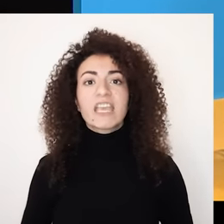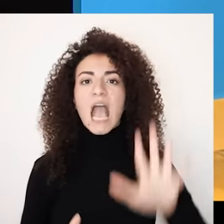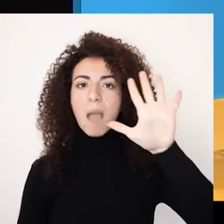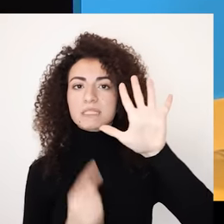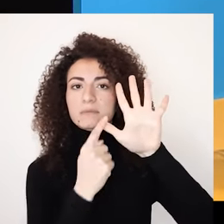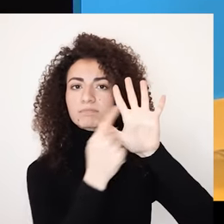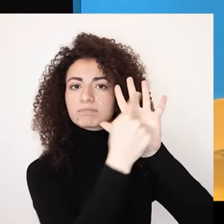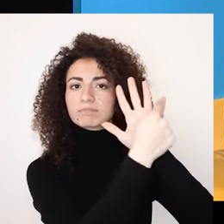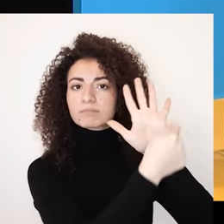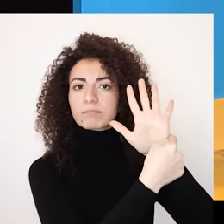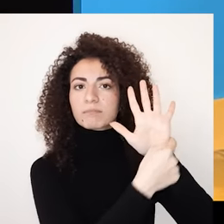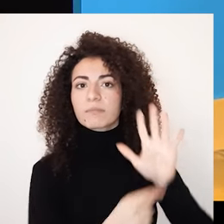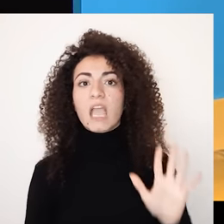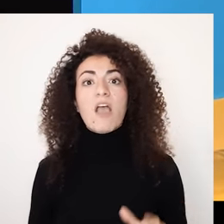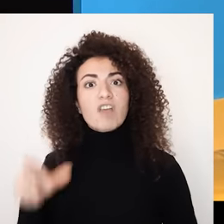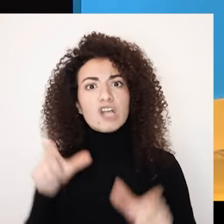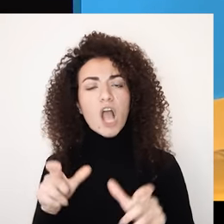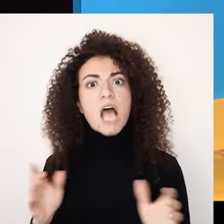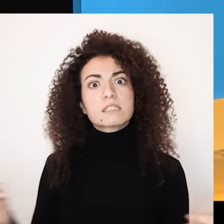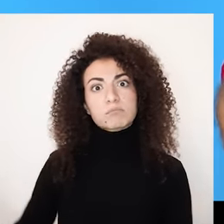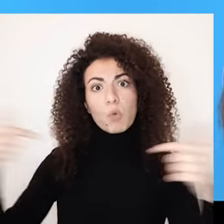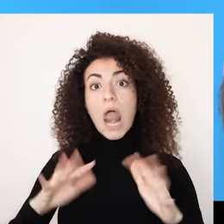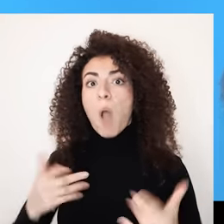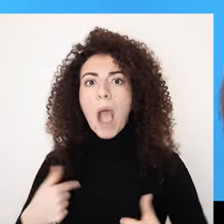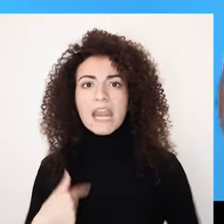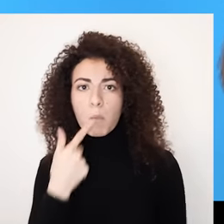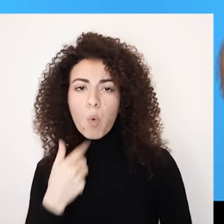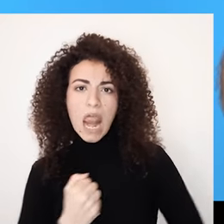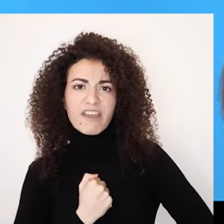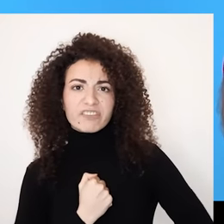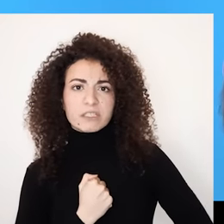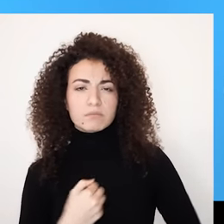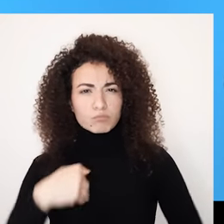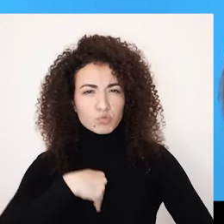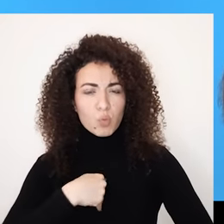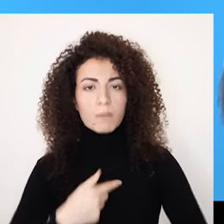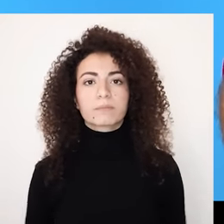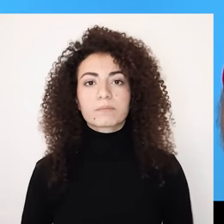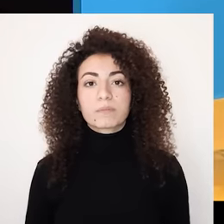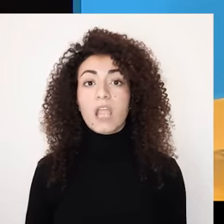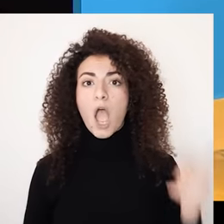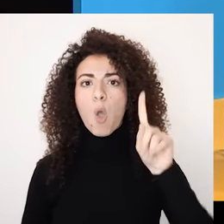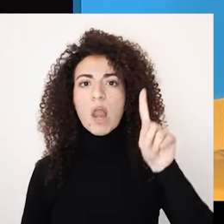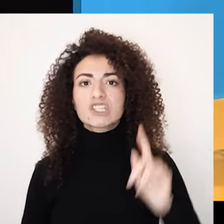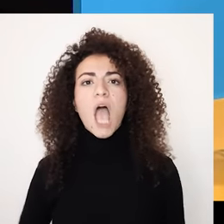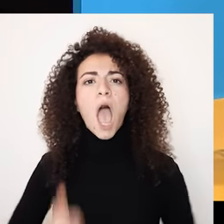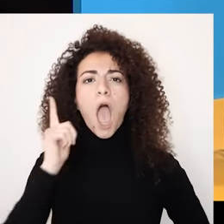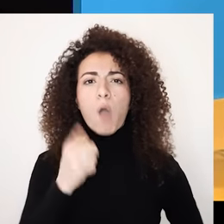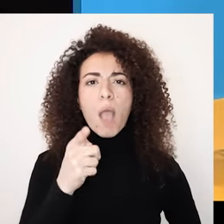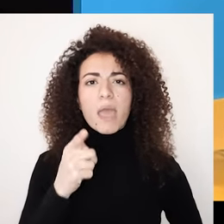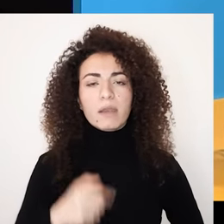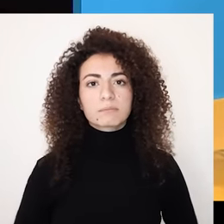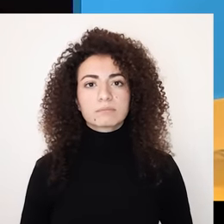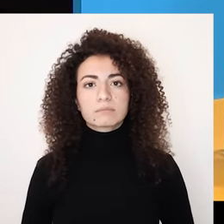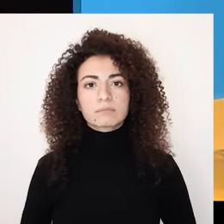على خمس ركيز ممكن تتوجهنا من قبل الآخرين أو منوجهها لنفسنا من خلال حديث داخله أولاً الأوامر